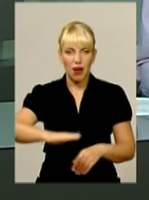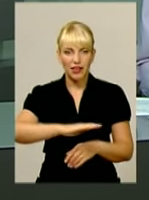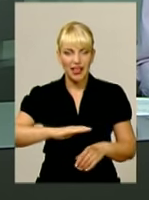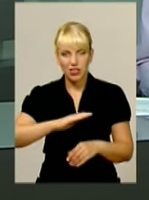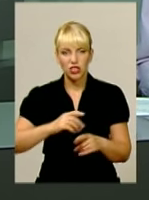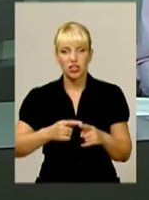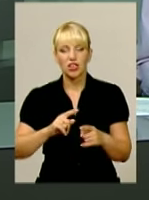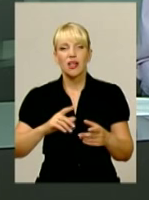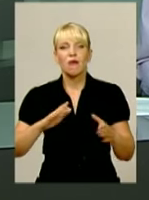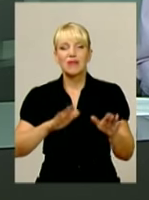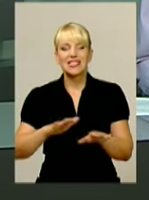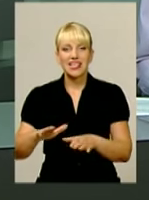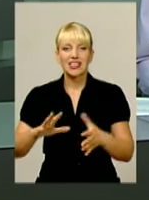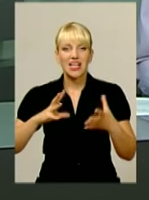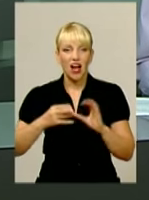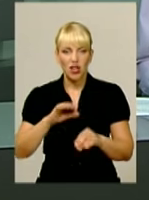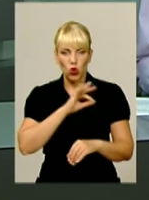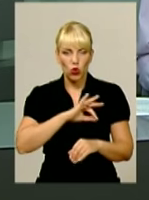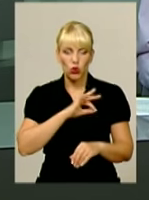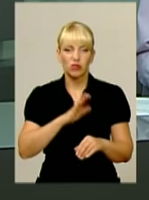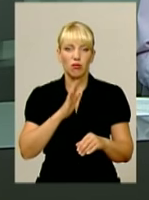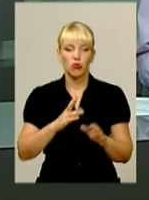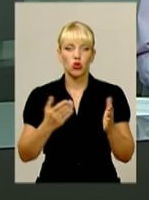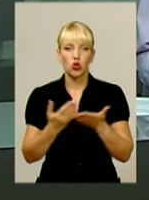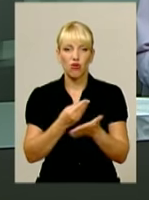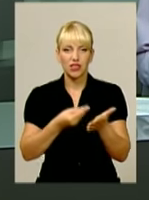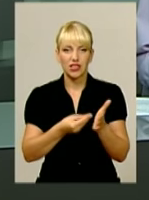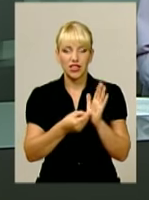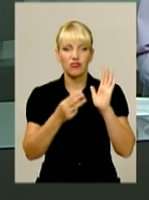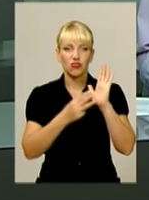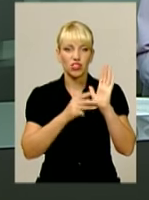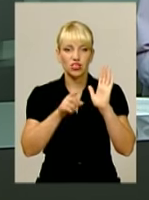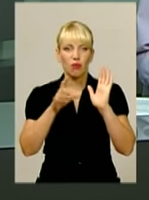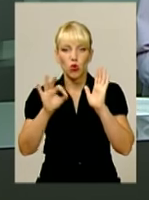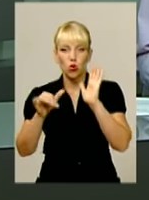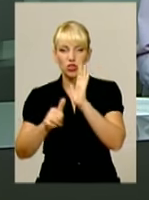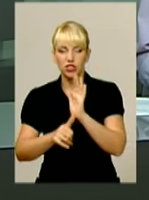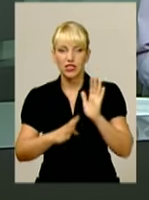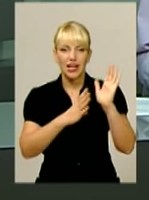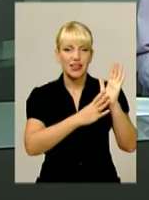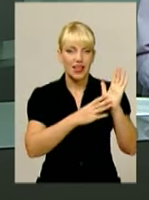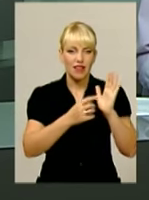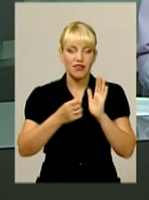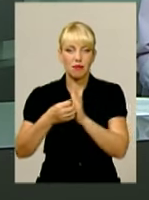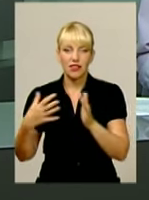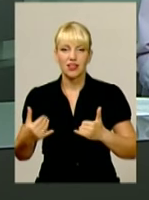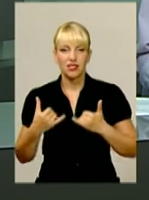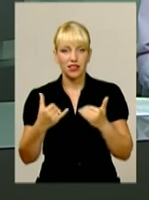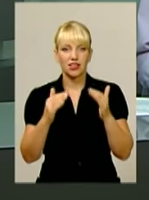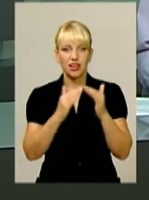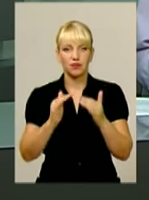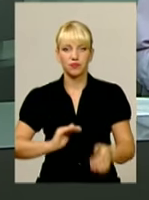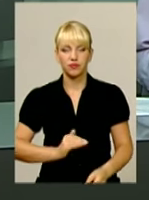місцях загального користування, новий тариф становитиме 8 гривень 6 копійок та 9 гривень 15 копійок для